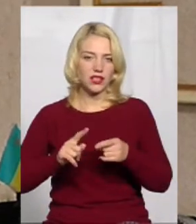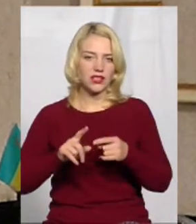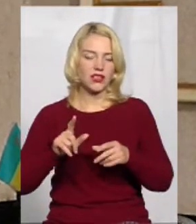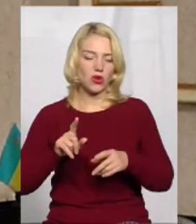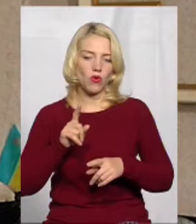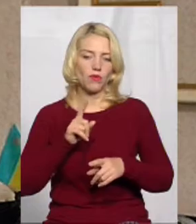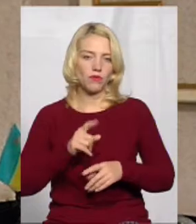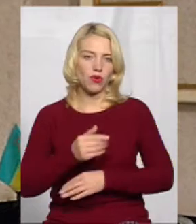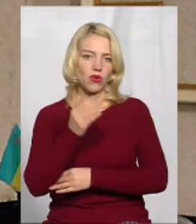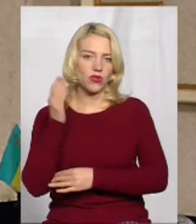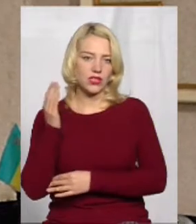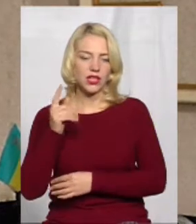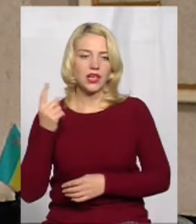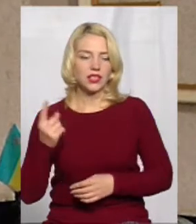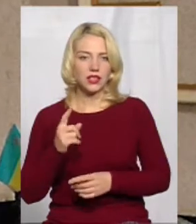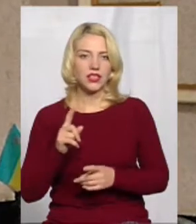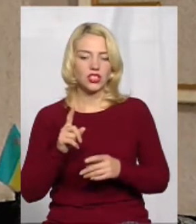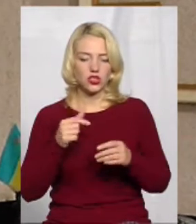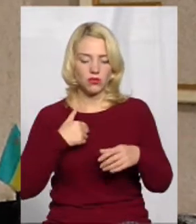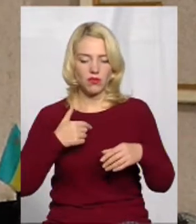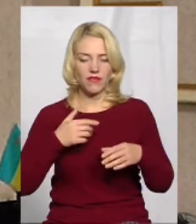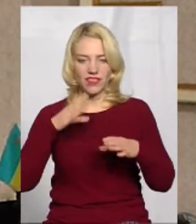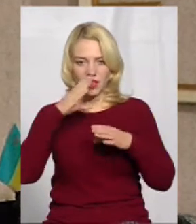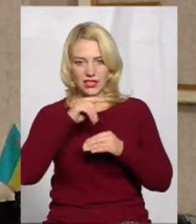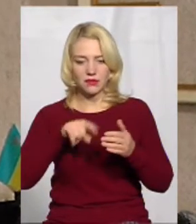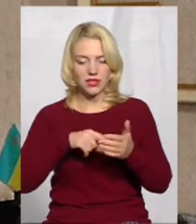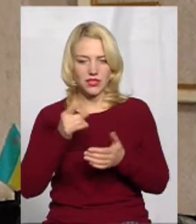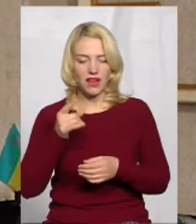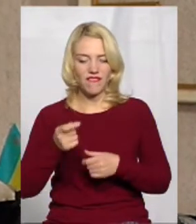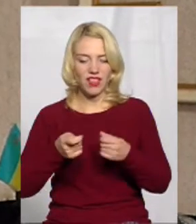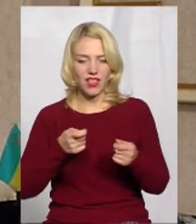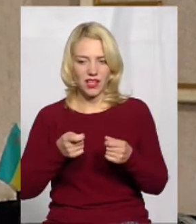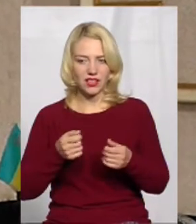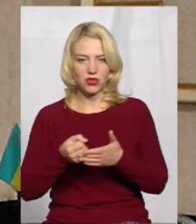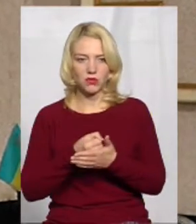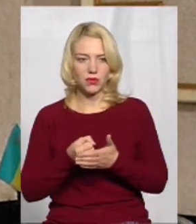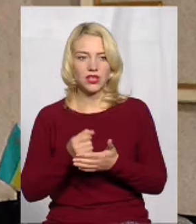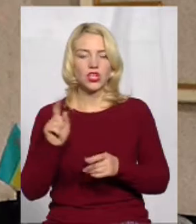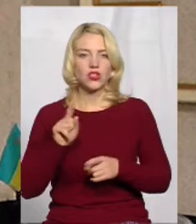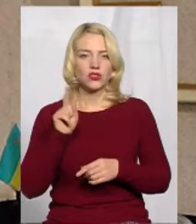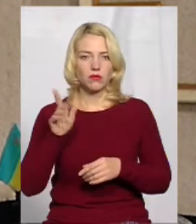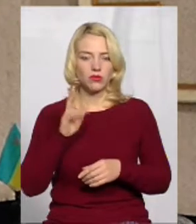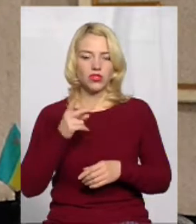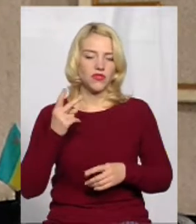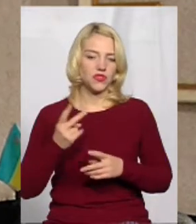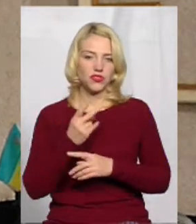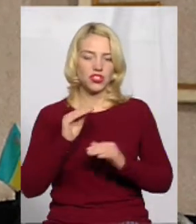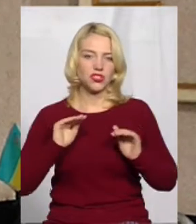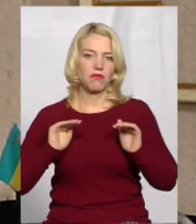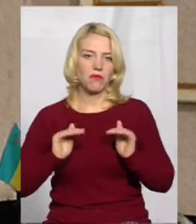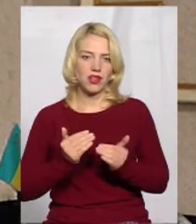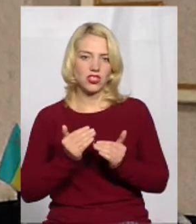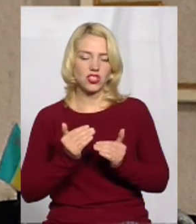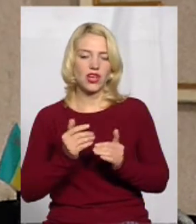нам вдалося добитися владі міста, це те, що там буде вдвічі менше квартир, ніж вони хотіли за містобудівними